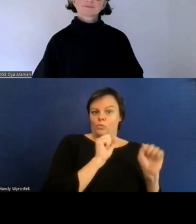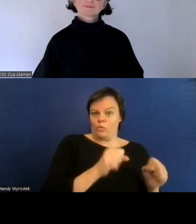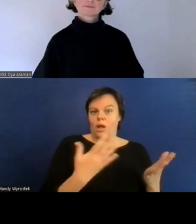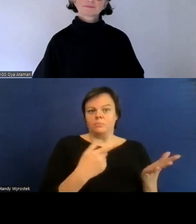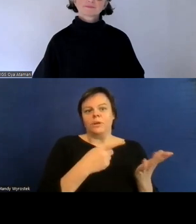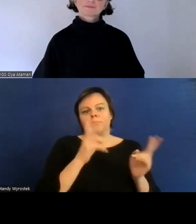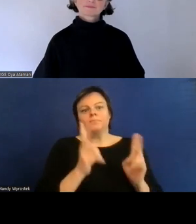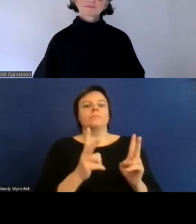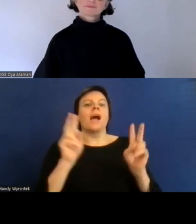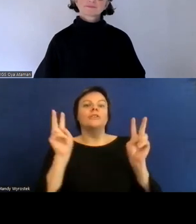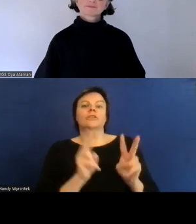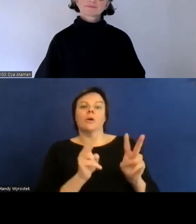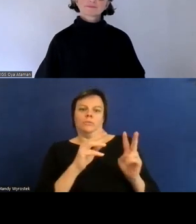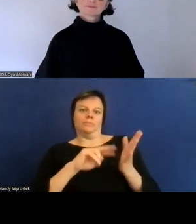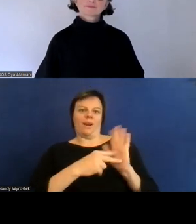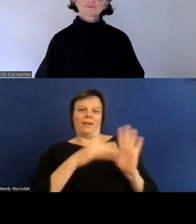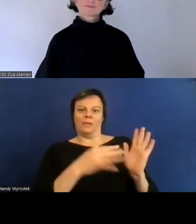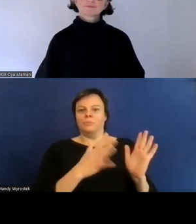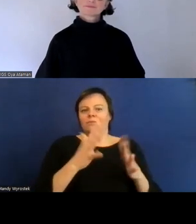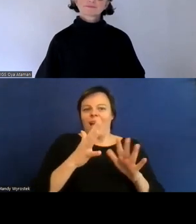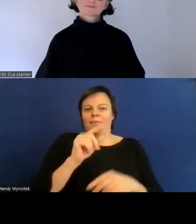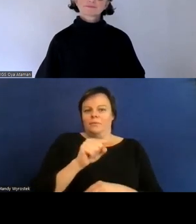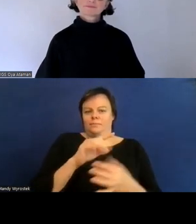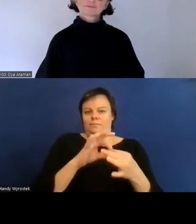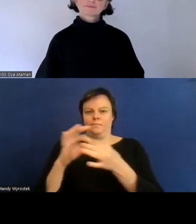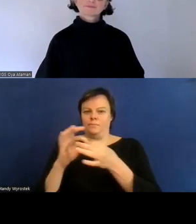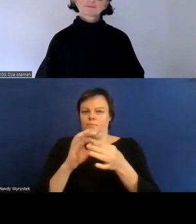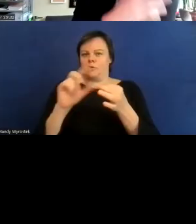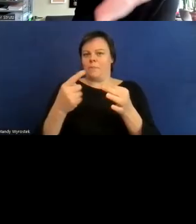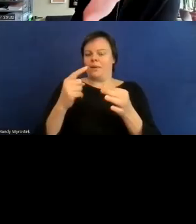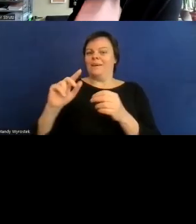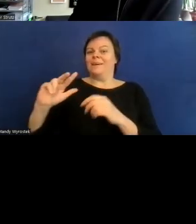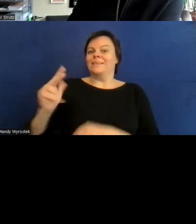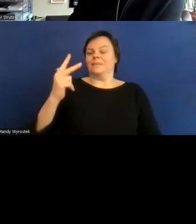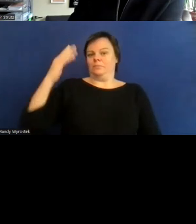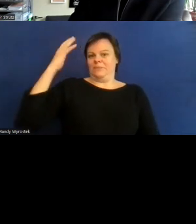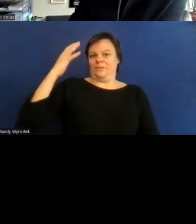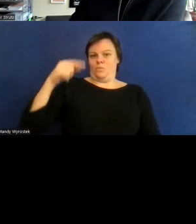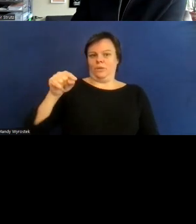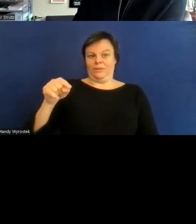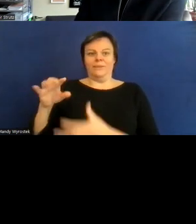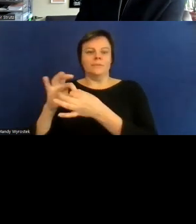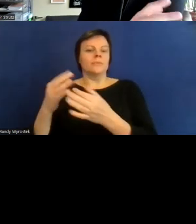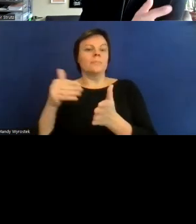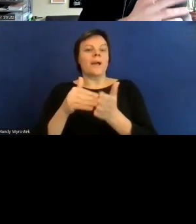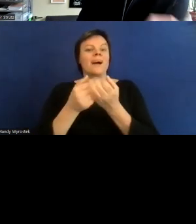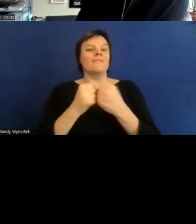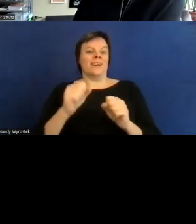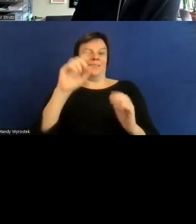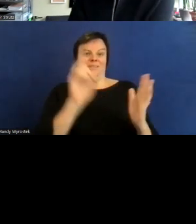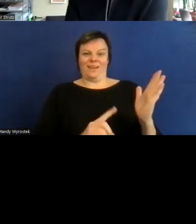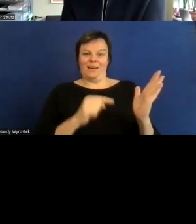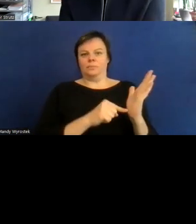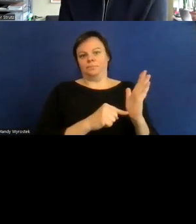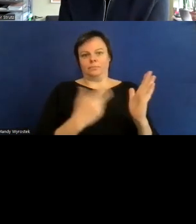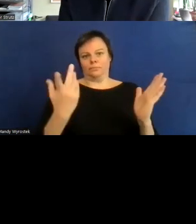doch quasi meinen normalen nutzer innen eigentlich nichts bringt und auch dort würde ich sie gerne fragen wann sind sie das letzte mal mit